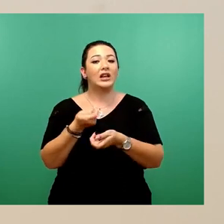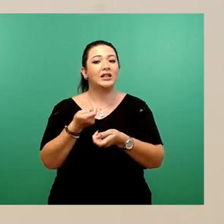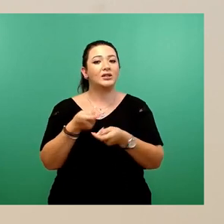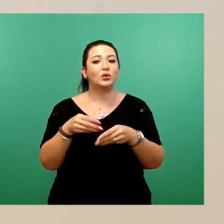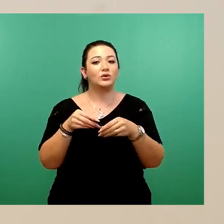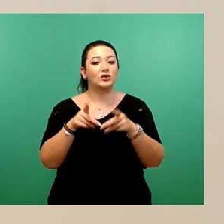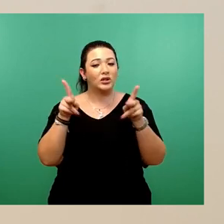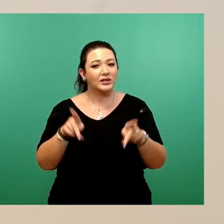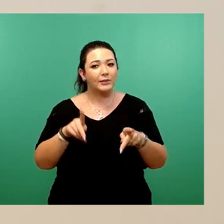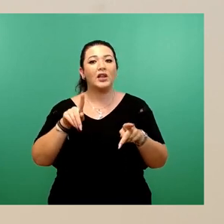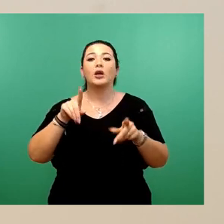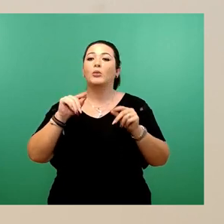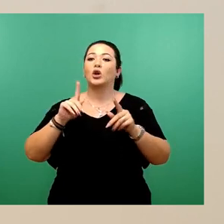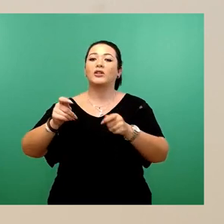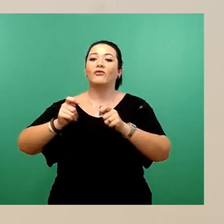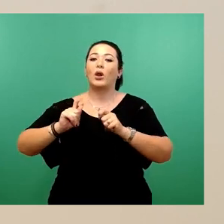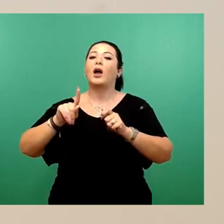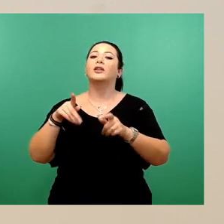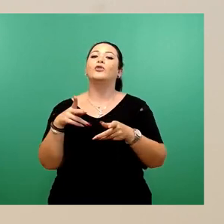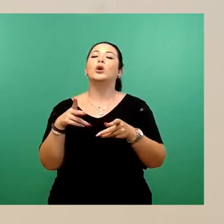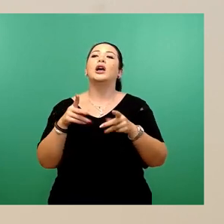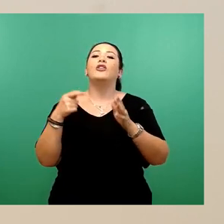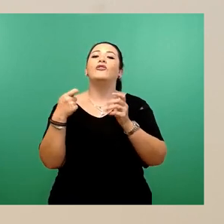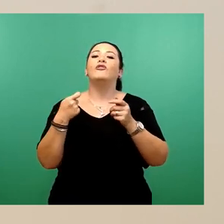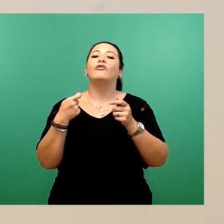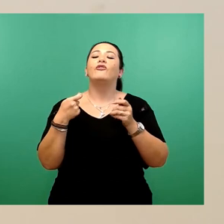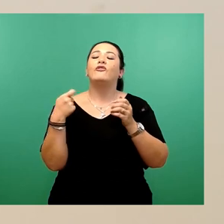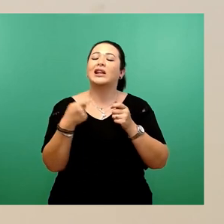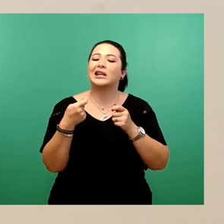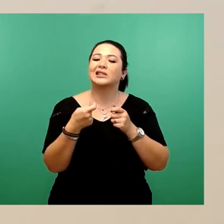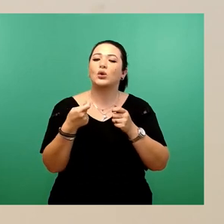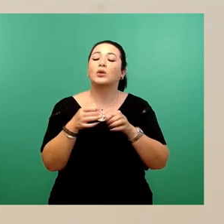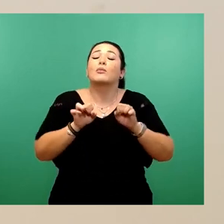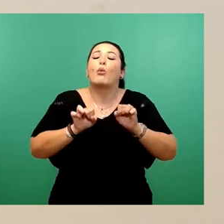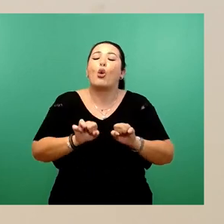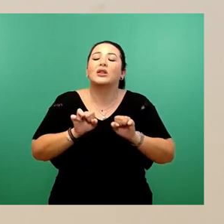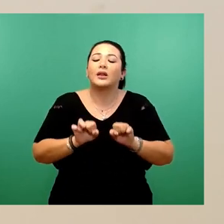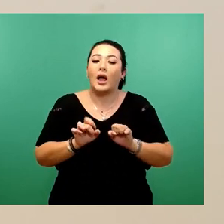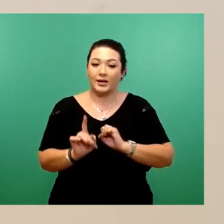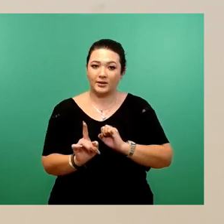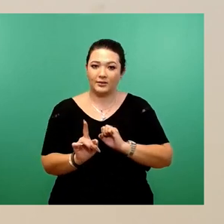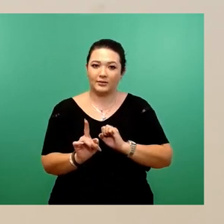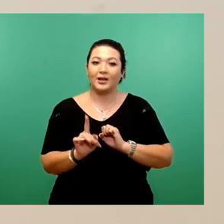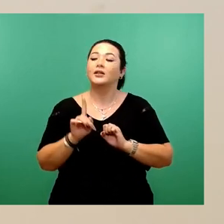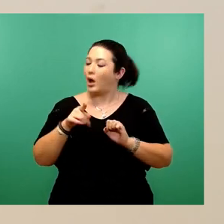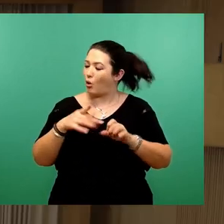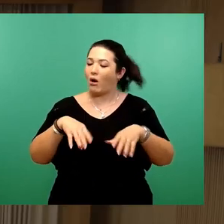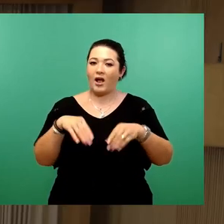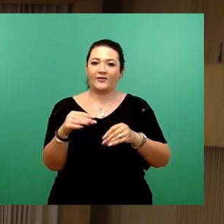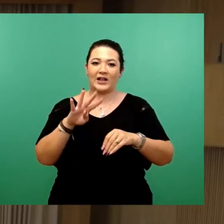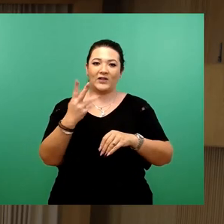Finanzierungsmöglichkeiten. So habe ich es auch gesagt und nicht Finanzierungskonzept. Die können wir auch Anfang viertes Quartal erwarten.